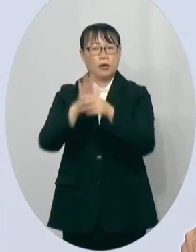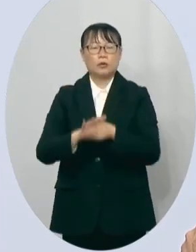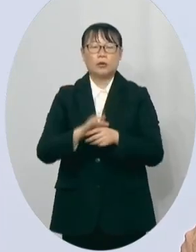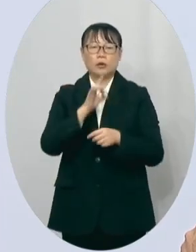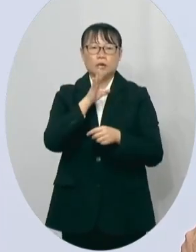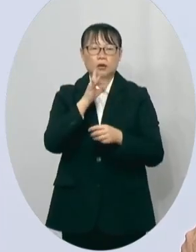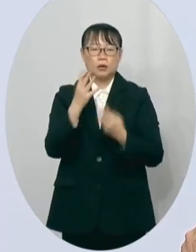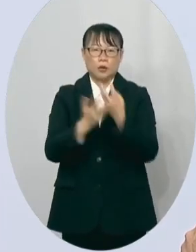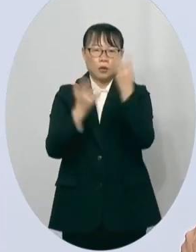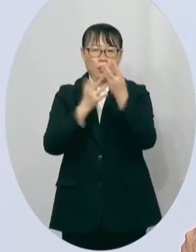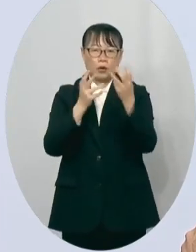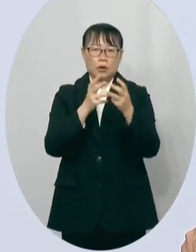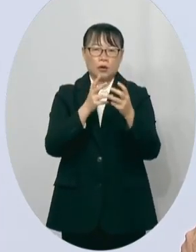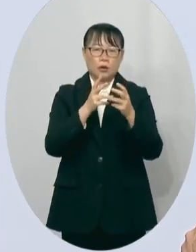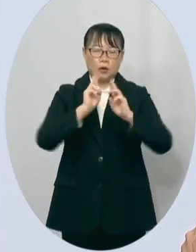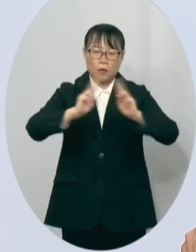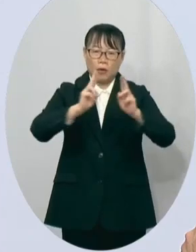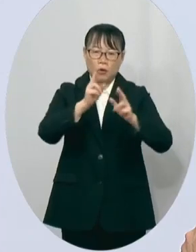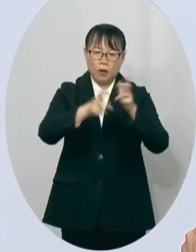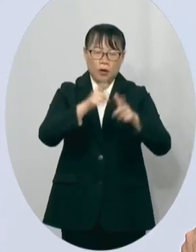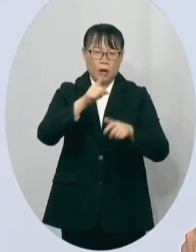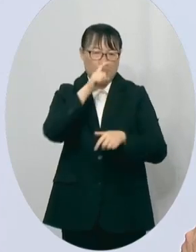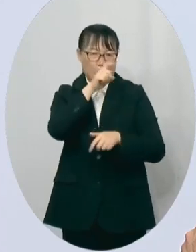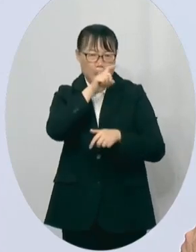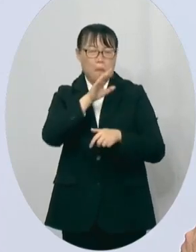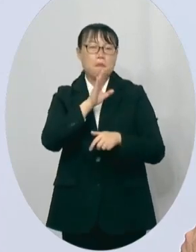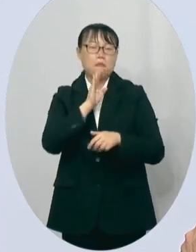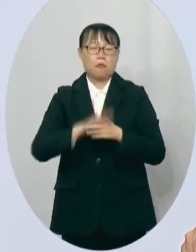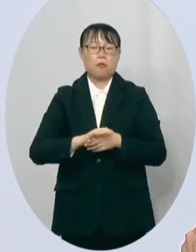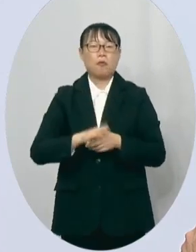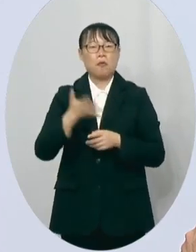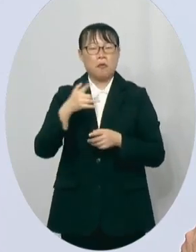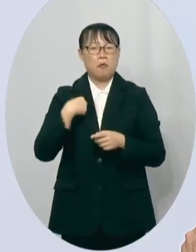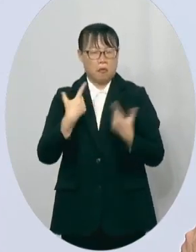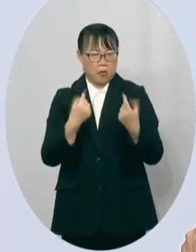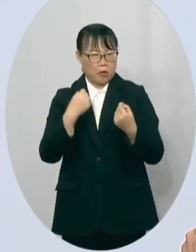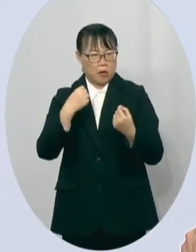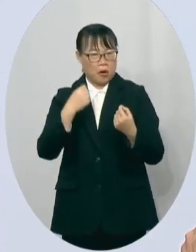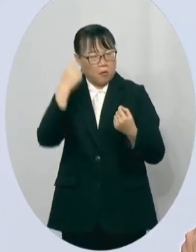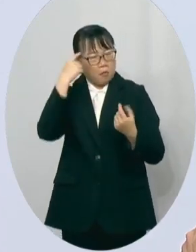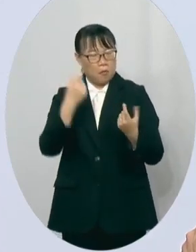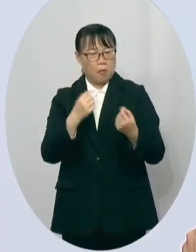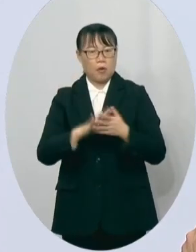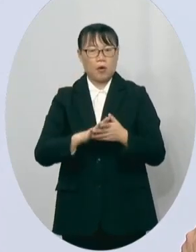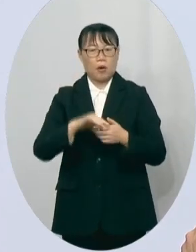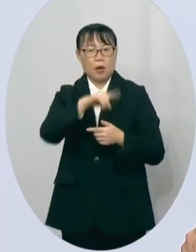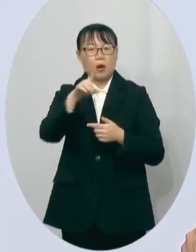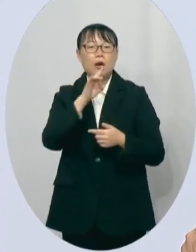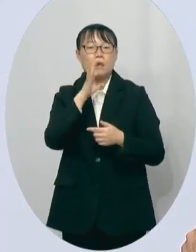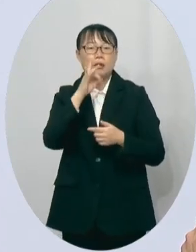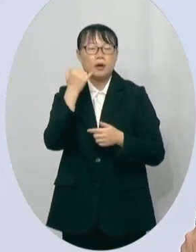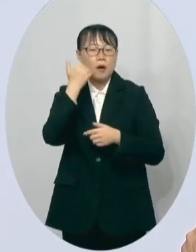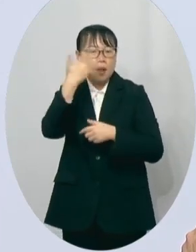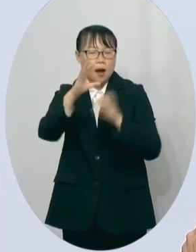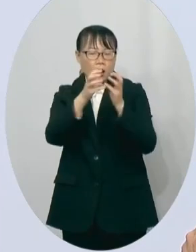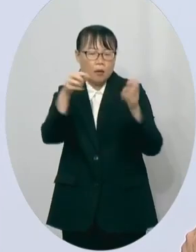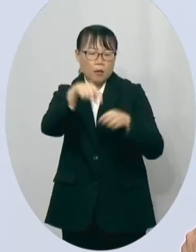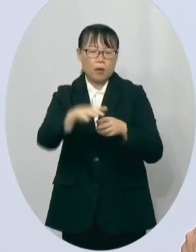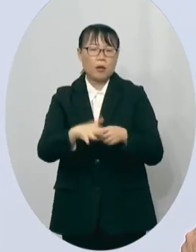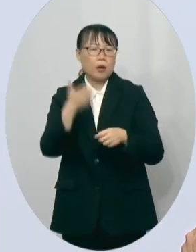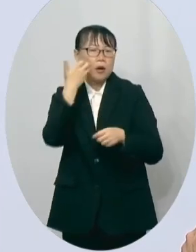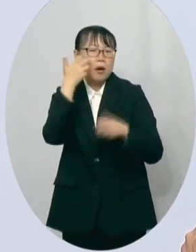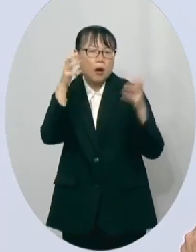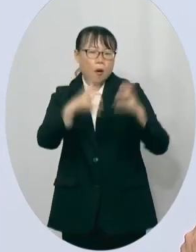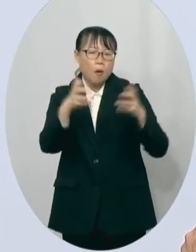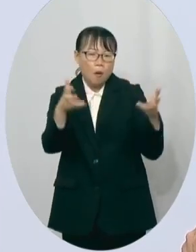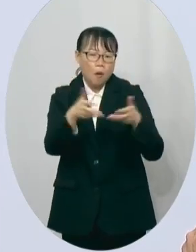我比卢市长感同身受因为中火就在我们台中的海线中火谁盖的为什么会有中火